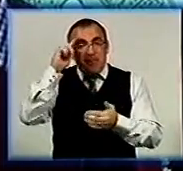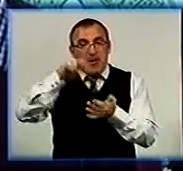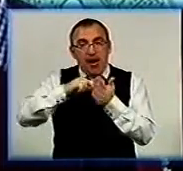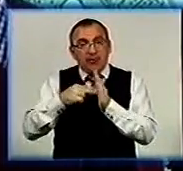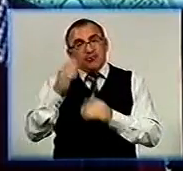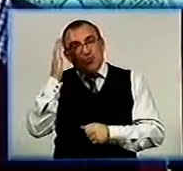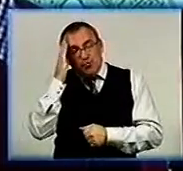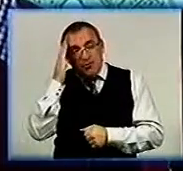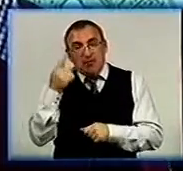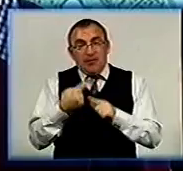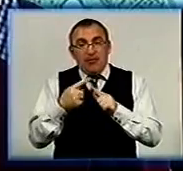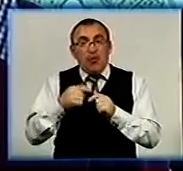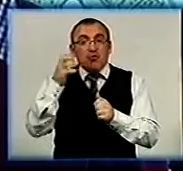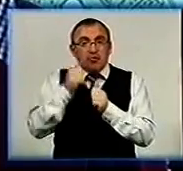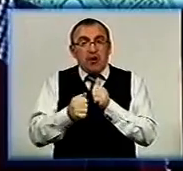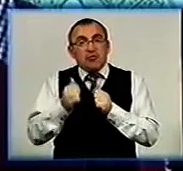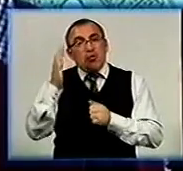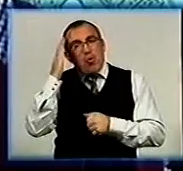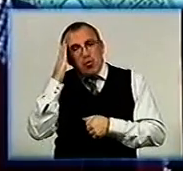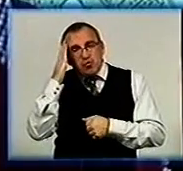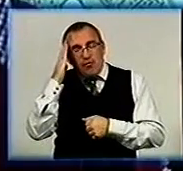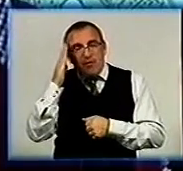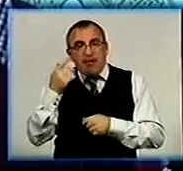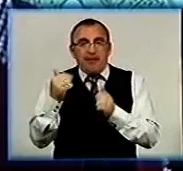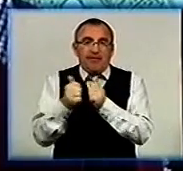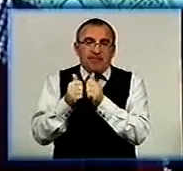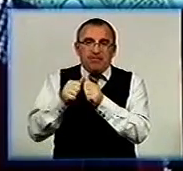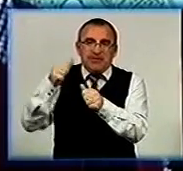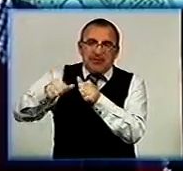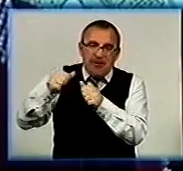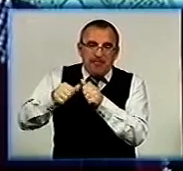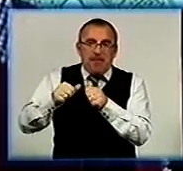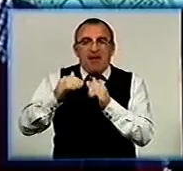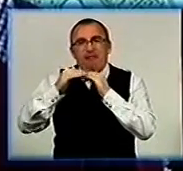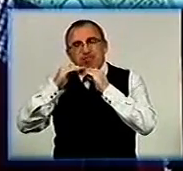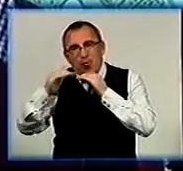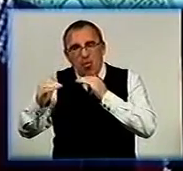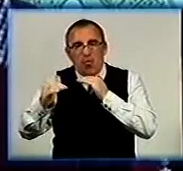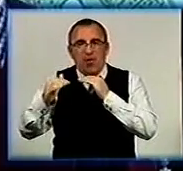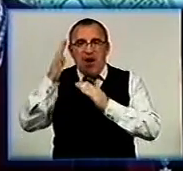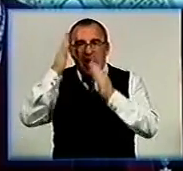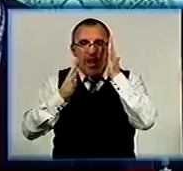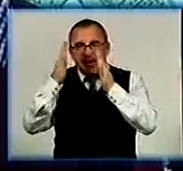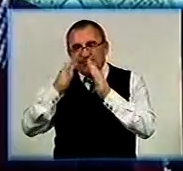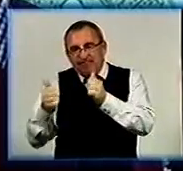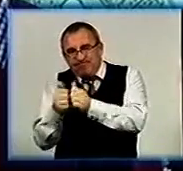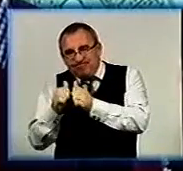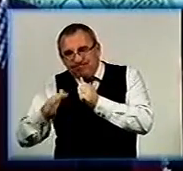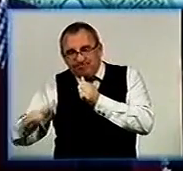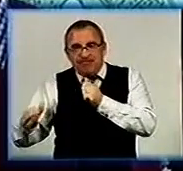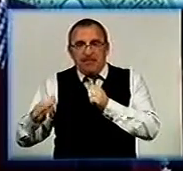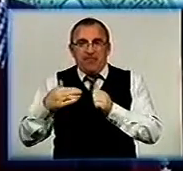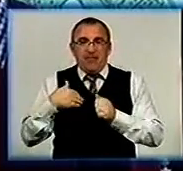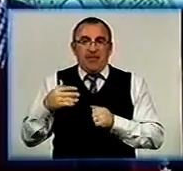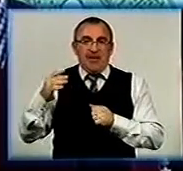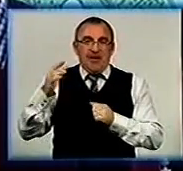заночувати. Тому часто ночували ми і десь біля заправок, і в полі, і в лісосмугах біля дороги. У нас був намет,